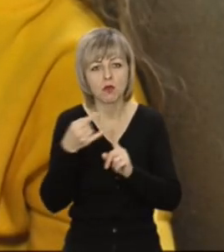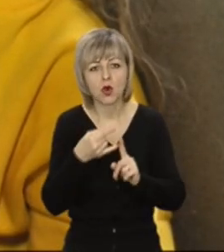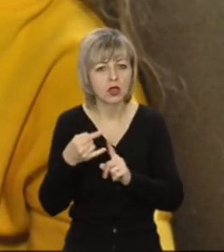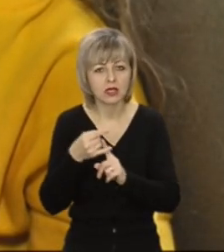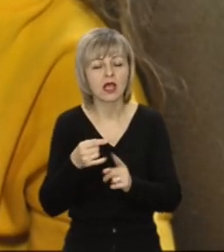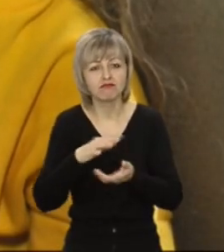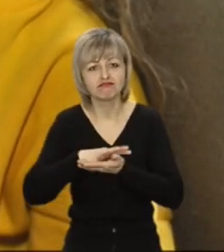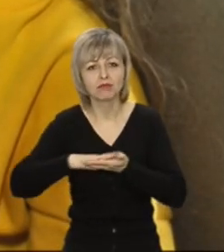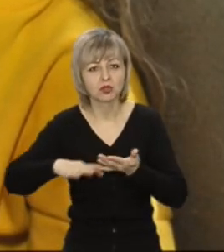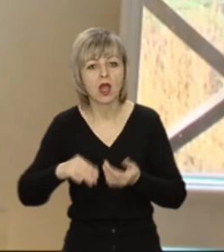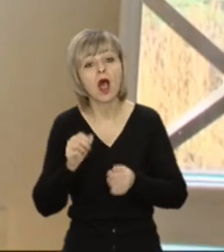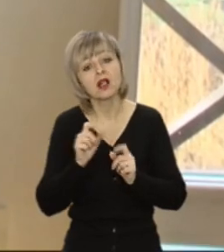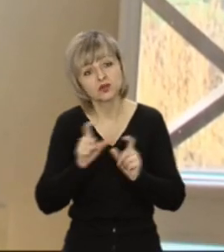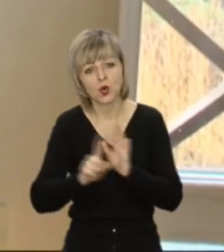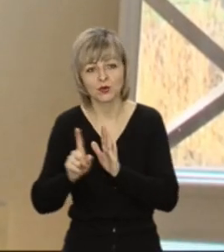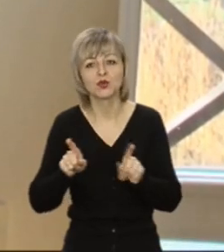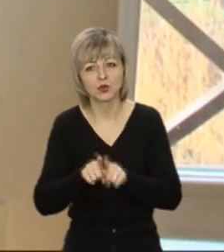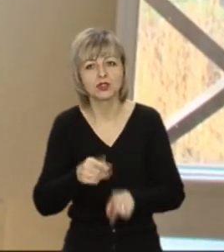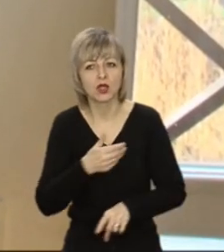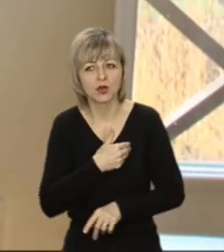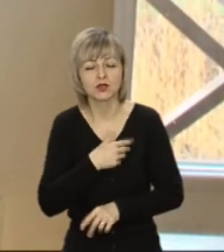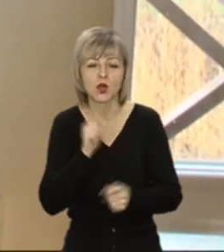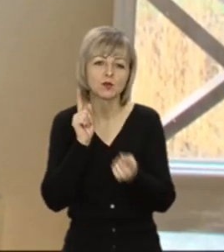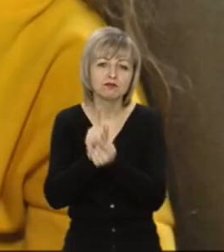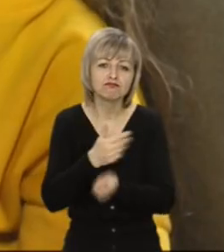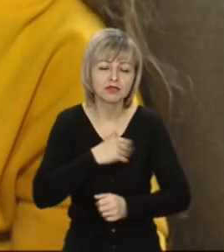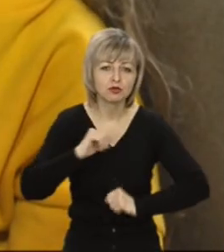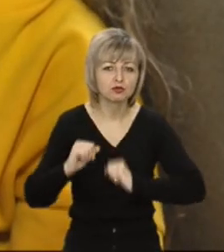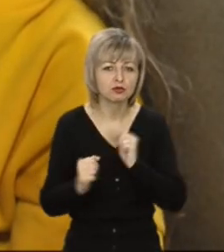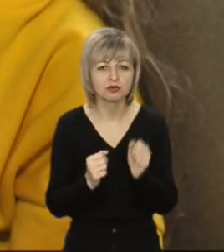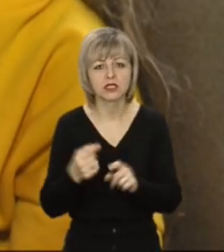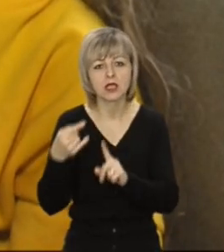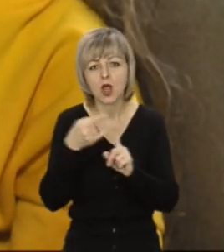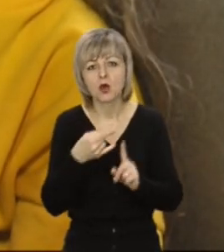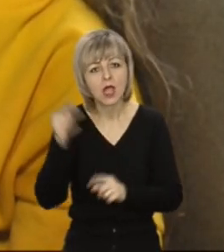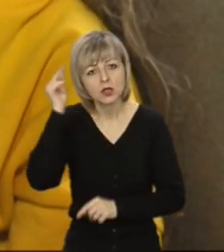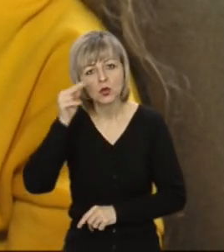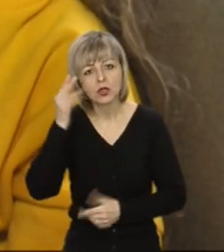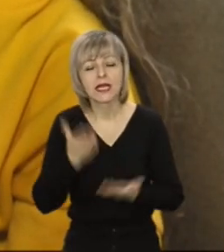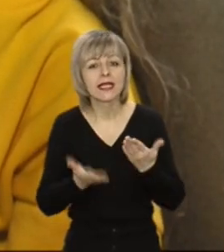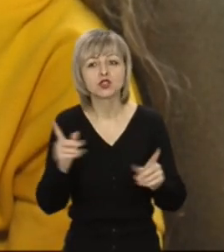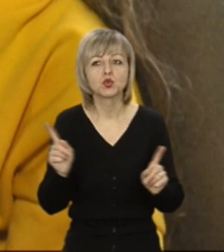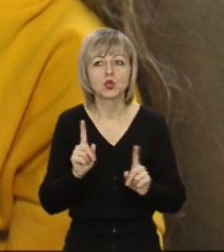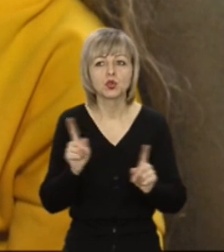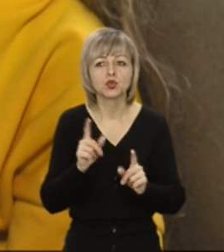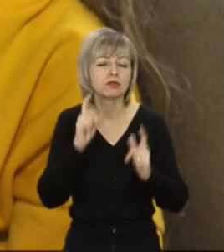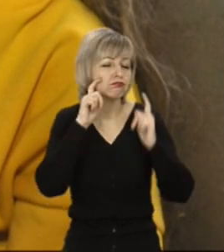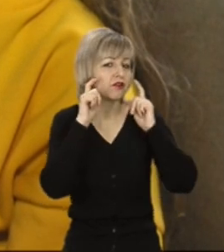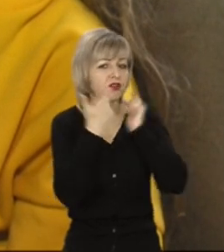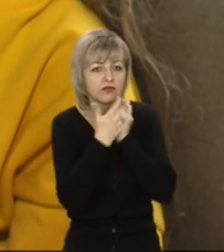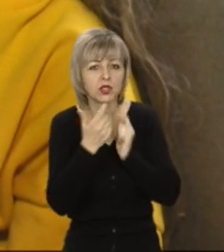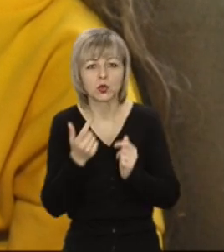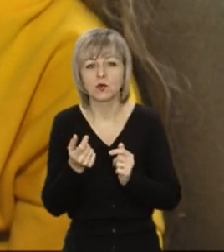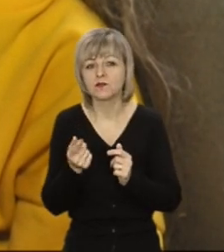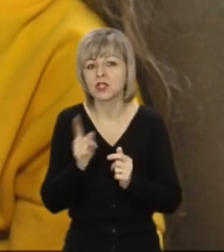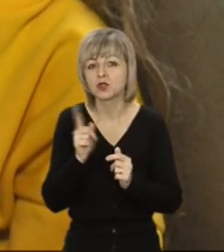продовжилося, але в школу також хочеться. Щоб побачити друзів. На онлайн-урокові, якщо ти там щось відвернувся, або ще